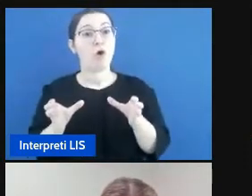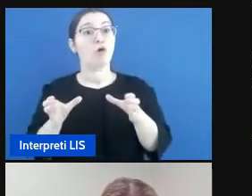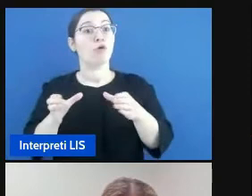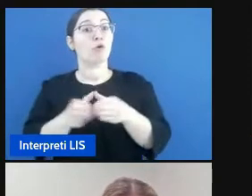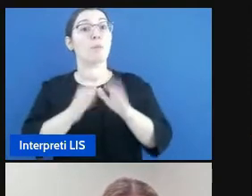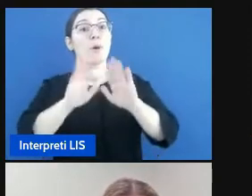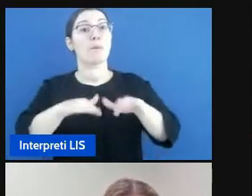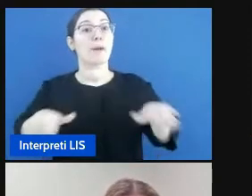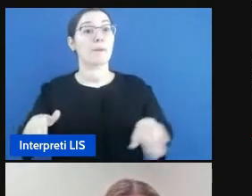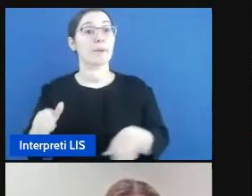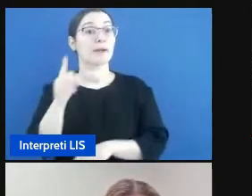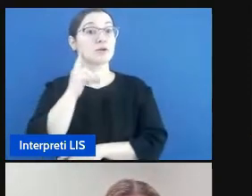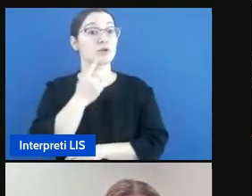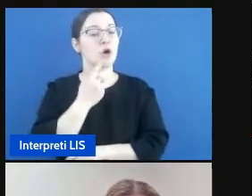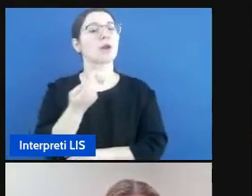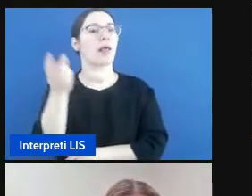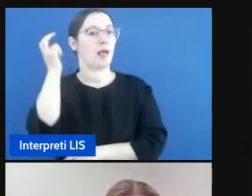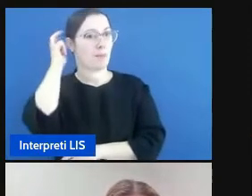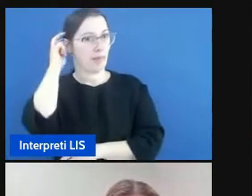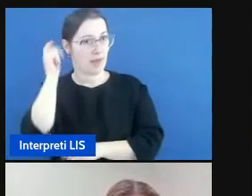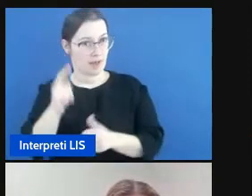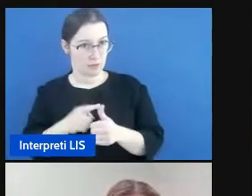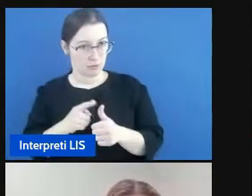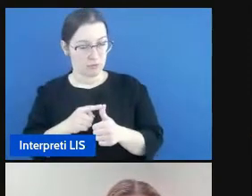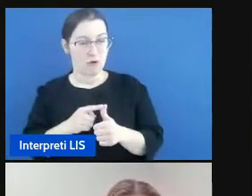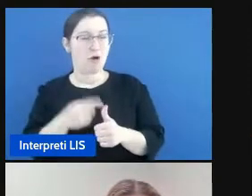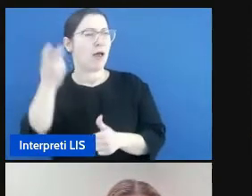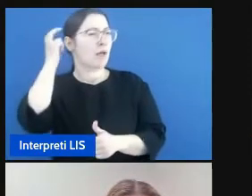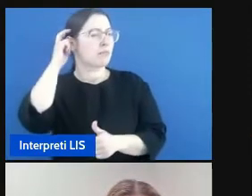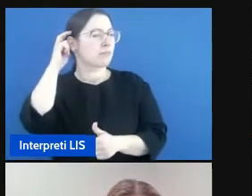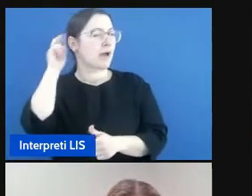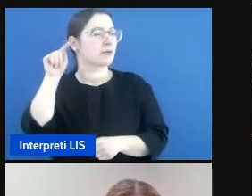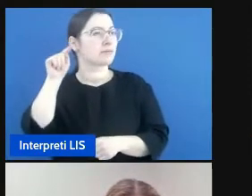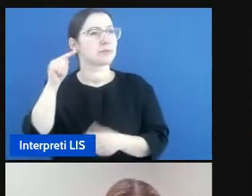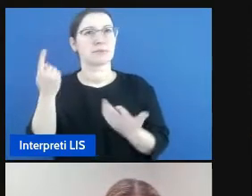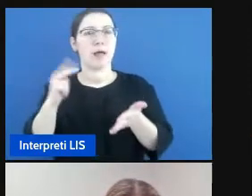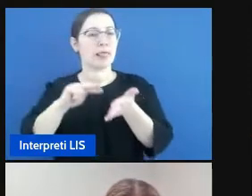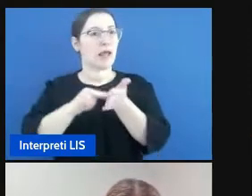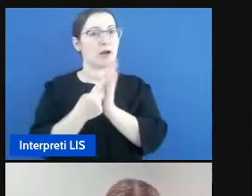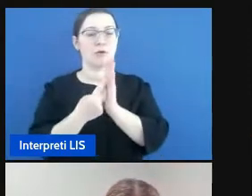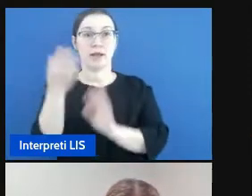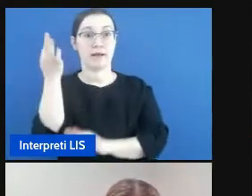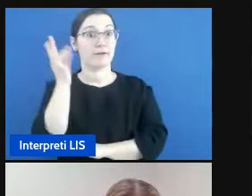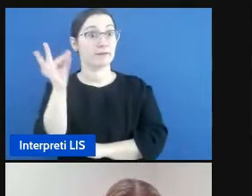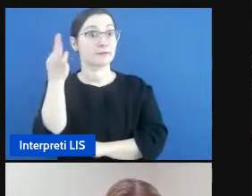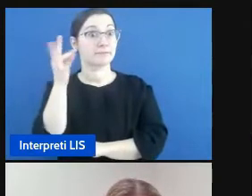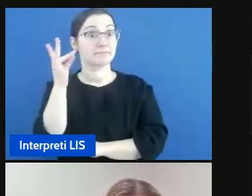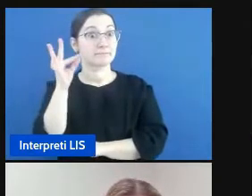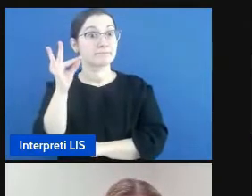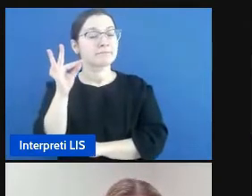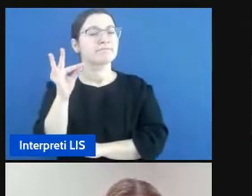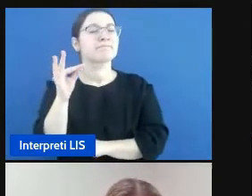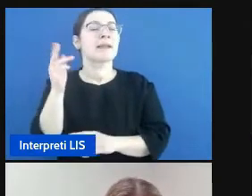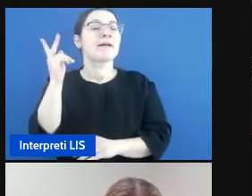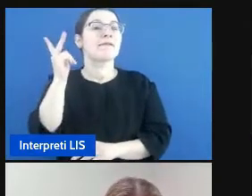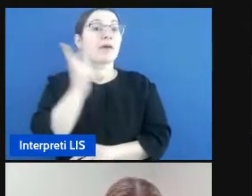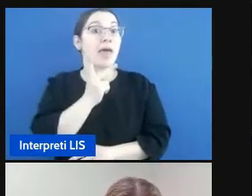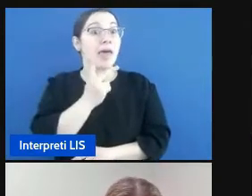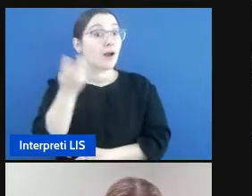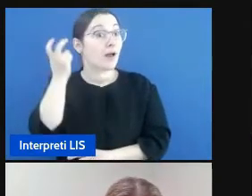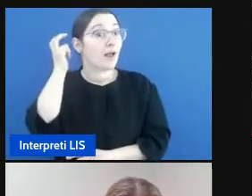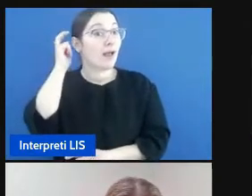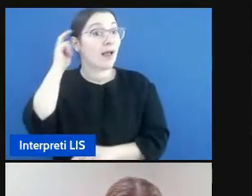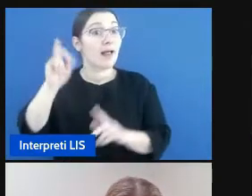sordi con impianto cocleare che è un dispositivo altamente tecnologico e avanzato che però non sempre